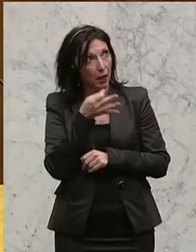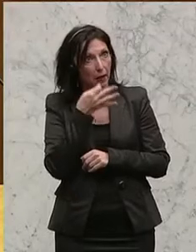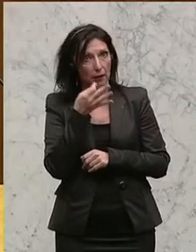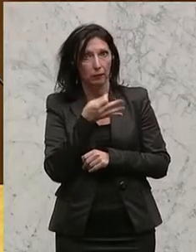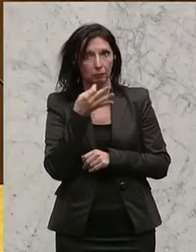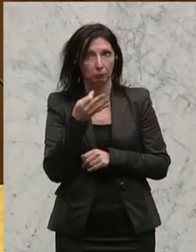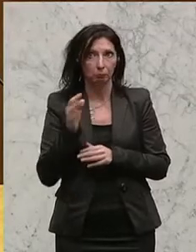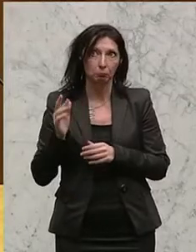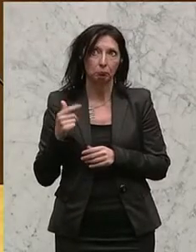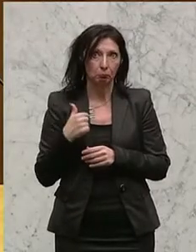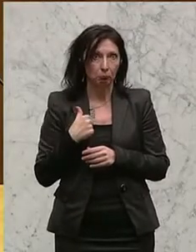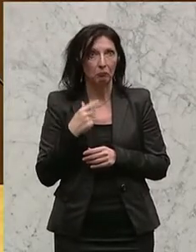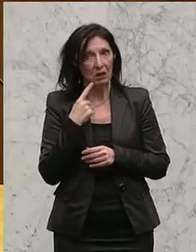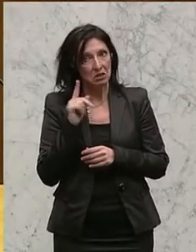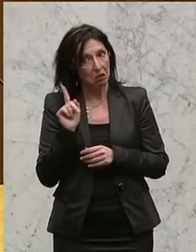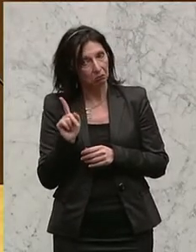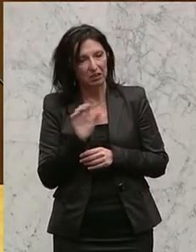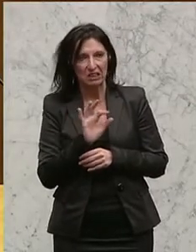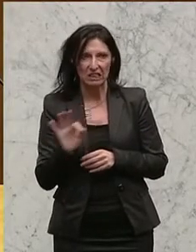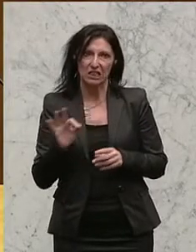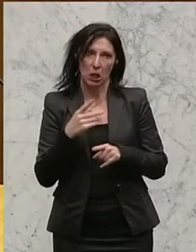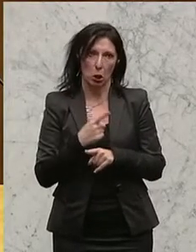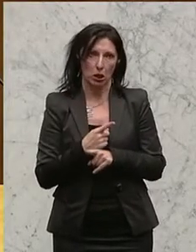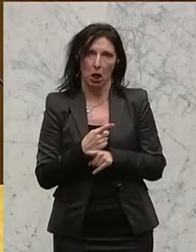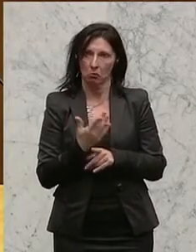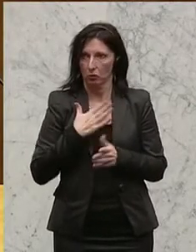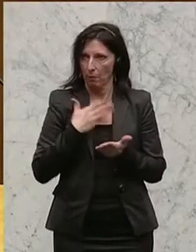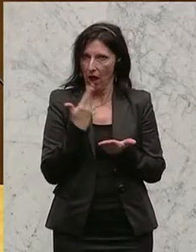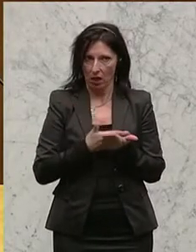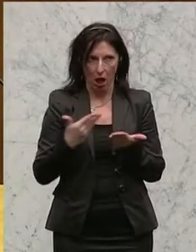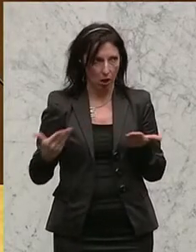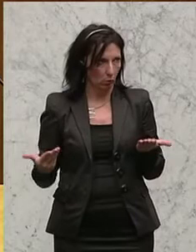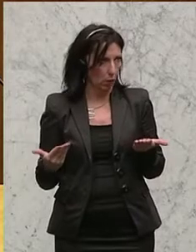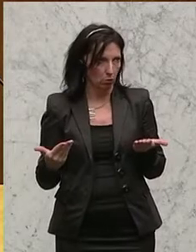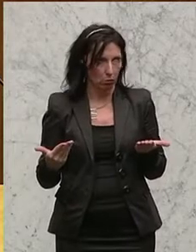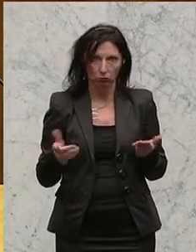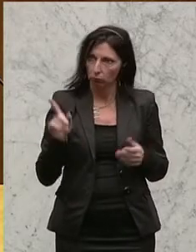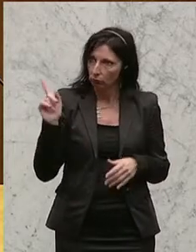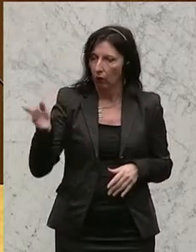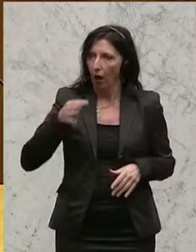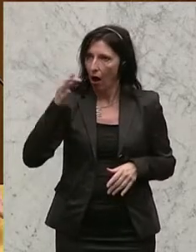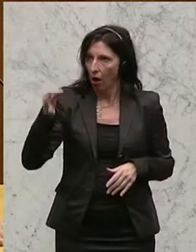Kann ich nur feststellen, das war sehr sachlich und hat eigentlich meine Argumente voll inhaltlich bestätigt.